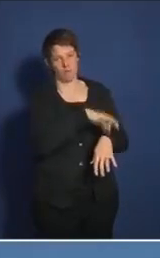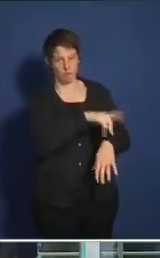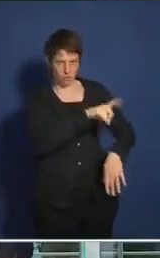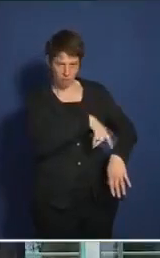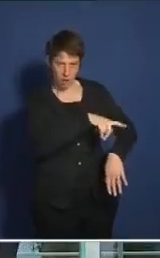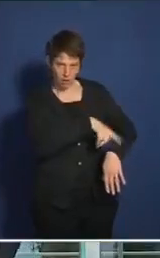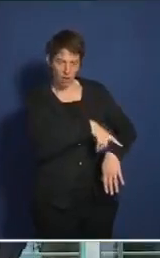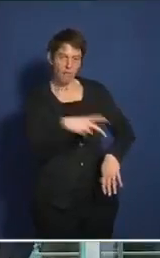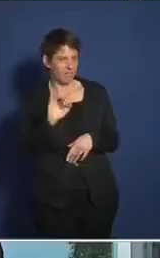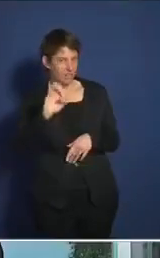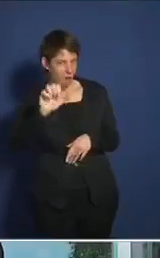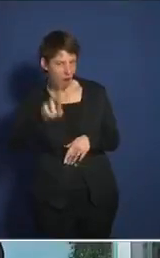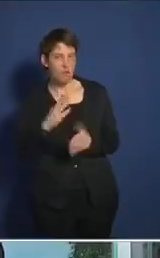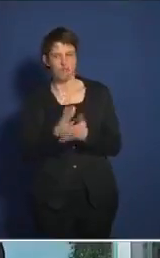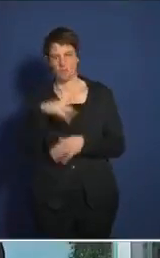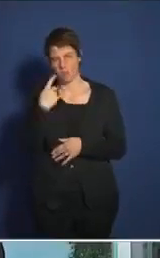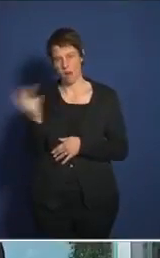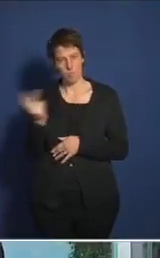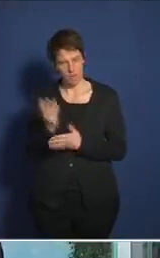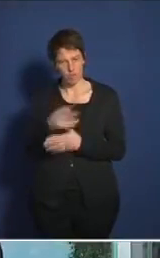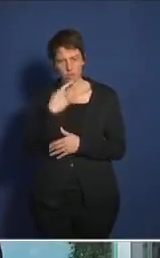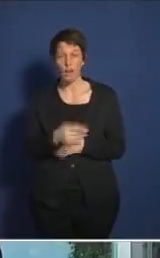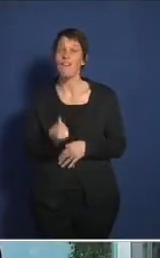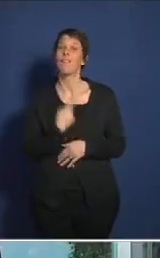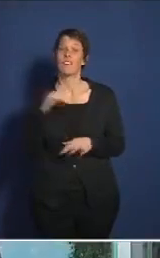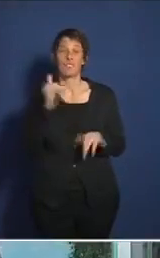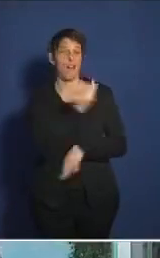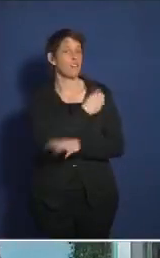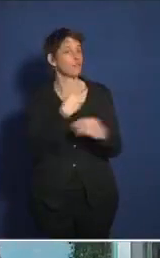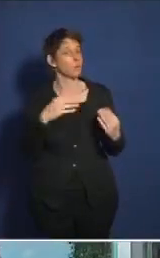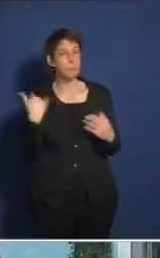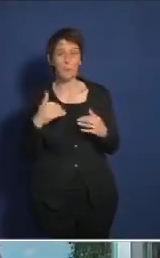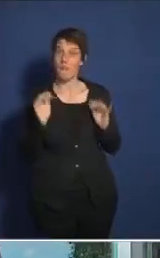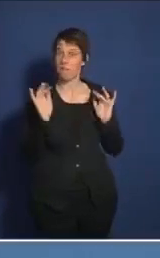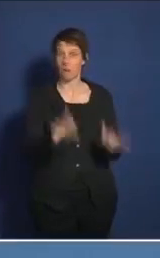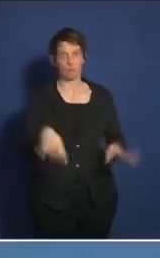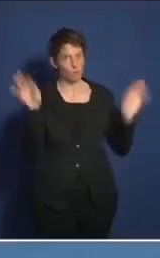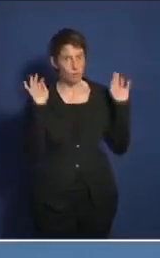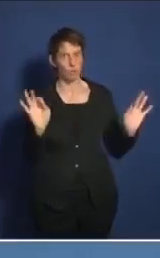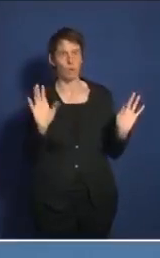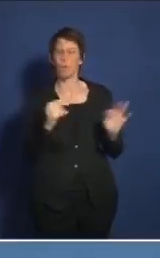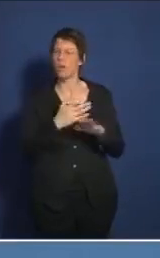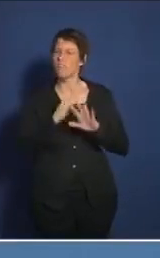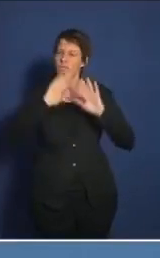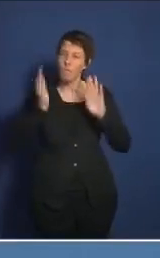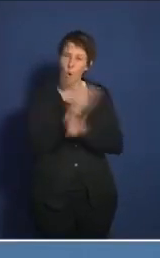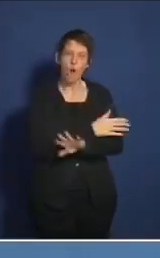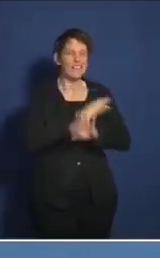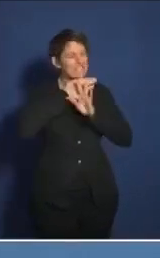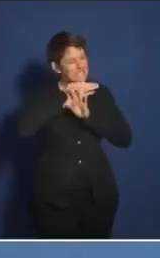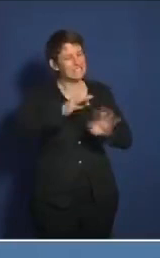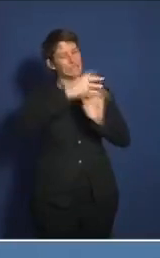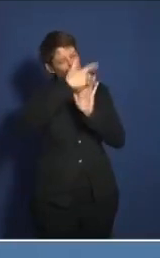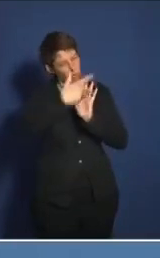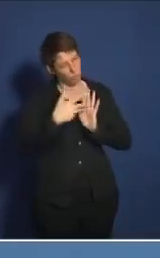Allergiker. Wir haben einen sehr wirksamen Impfstoff, der nach allen Regeln der Kunst geprüft wurde. Haben Sie